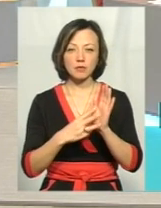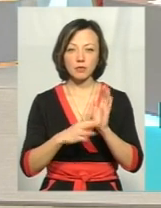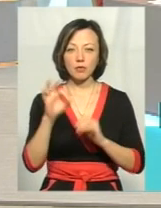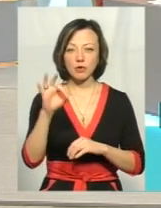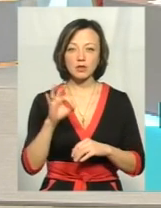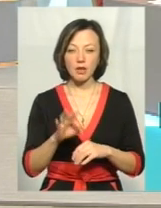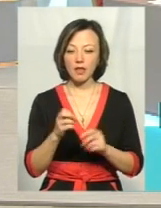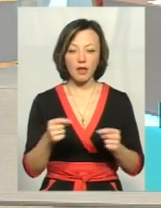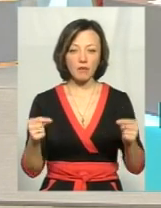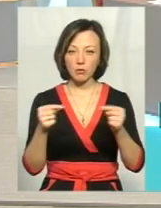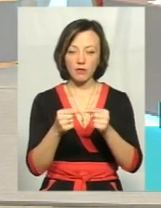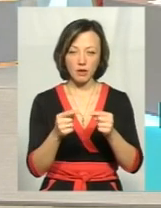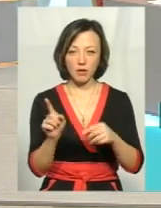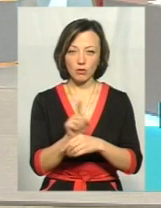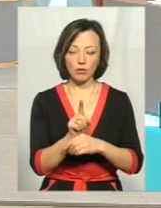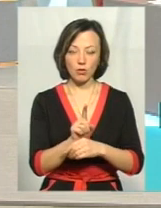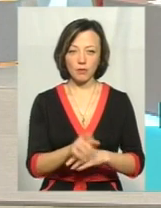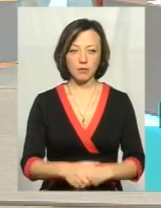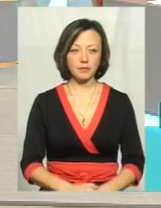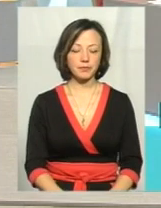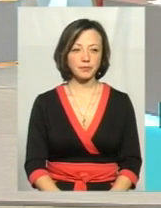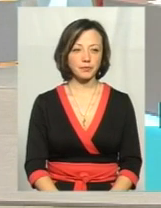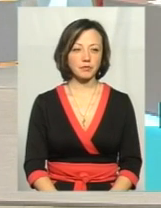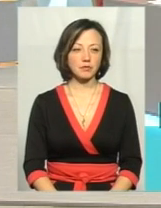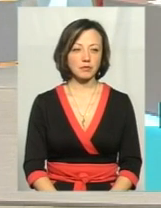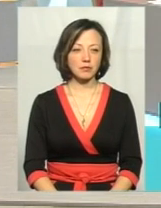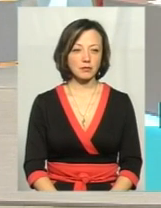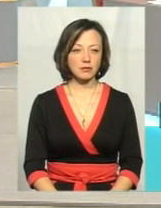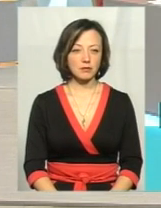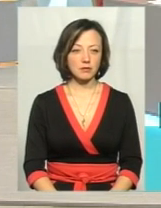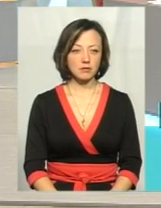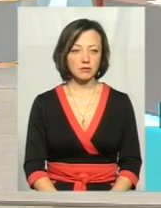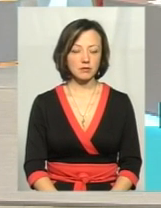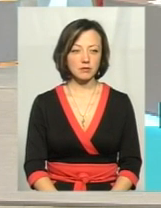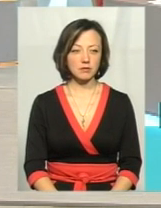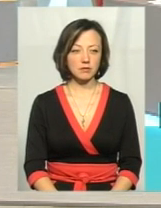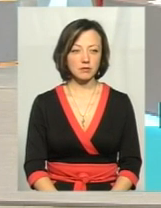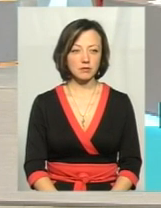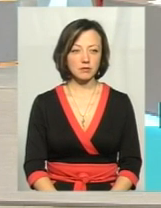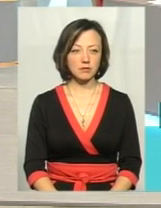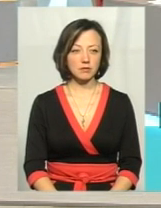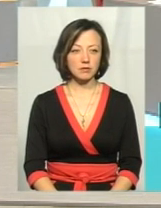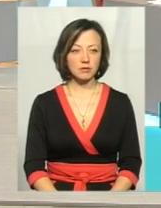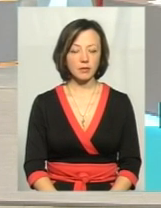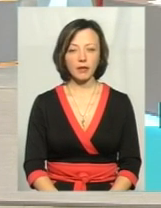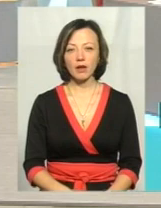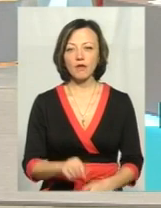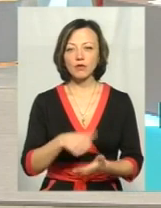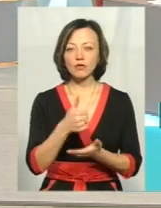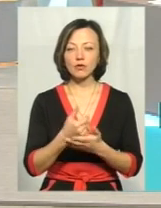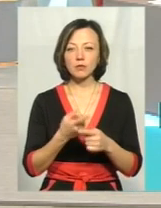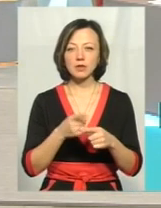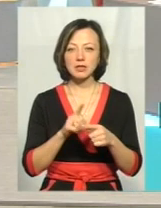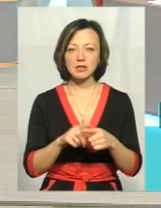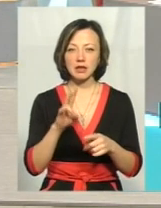% не відповідала показникам нормативних. В основному це нітрати були, а